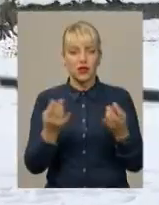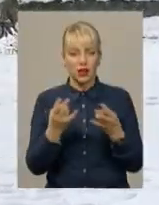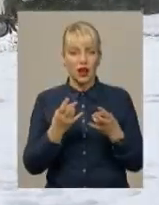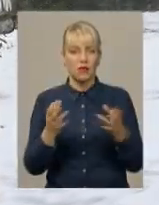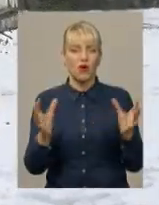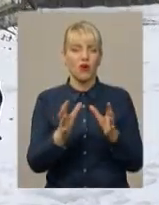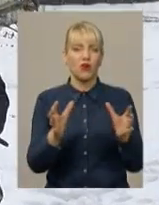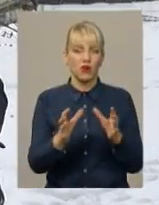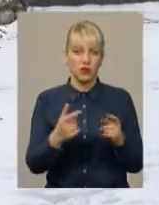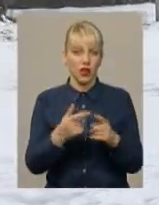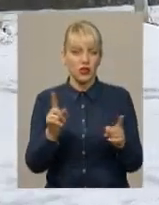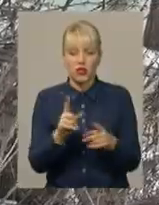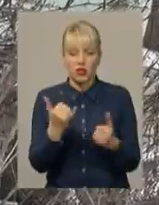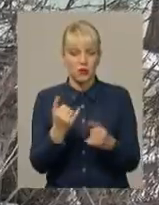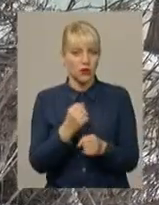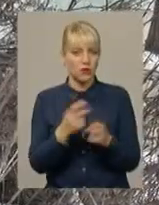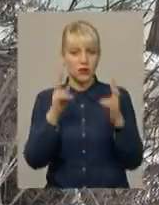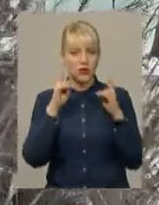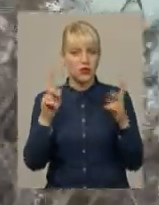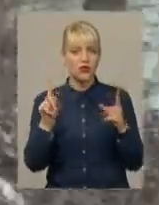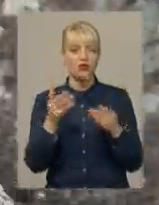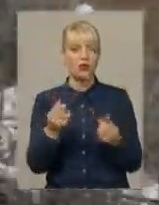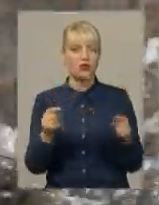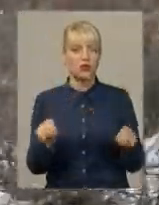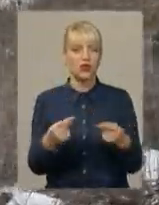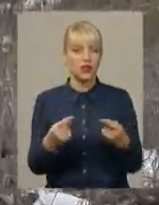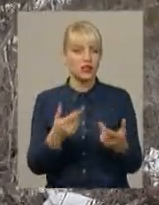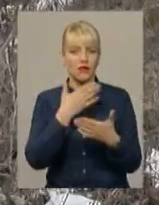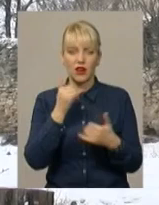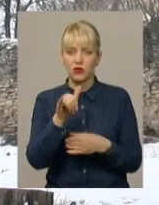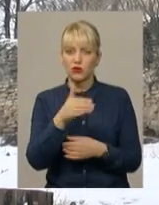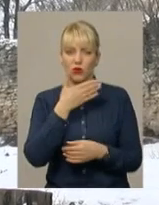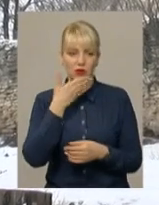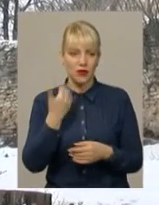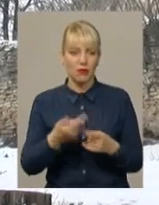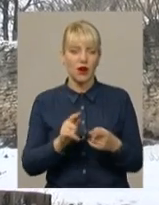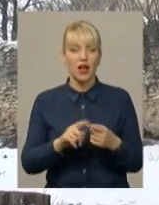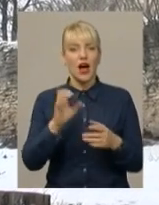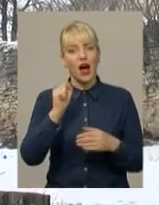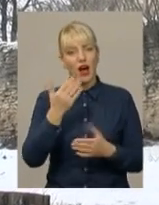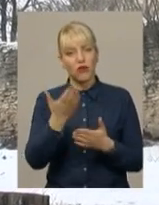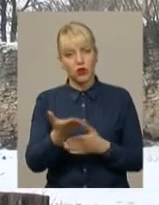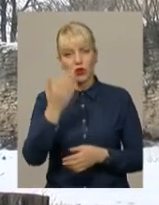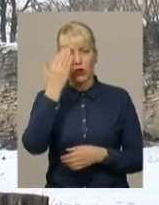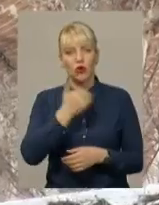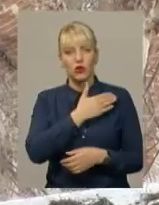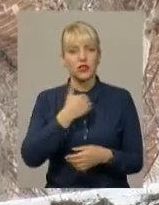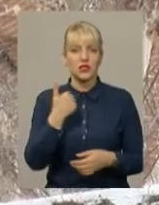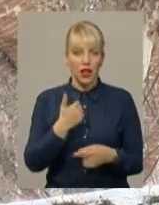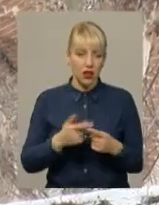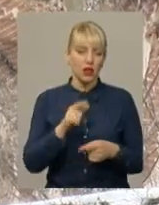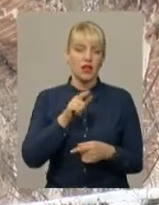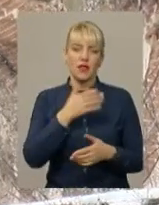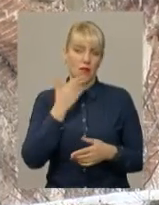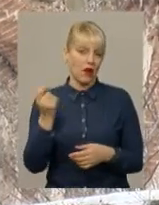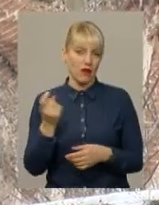підприємцю не втямки. Андрій Дмитренко говорить, грошей на реставрацію наразі немає. А в Свято-Троїцького кафедрального костелу 17-го століття власника